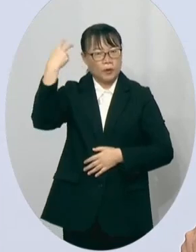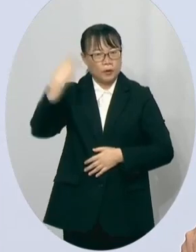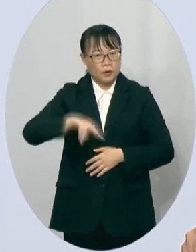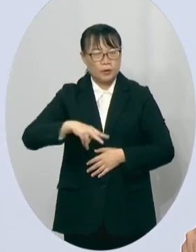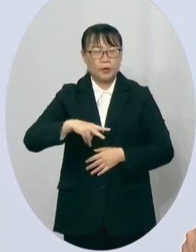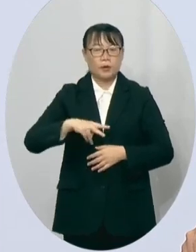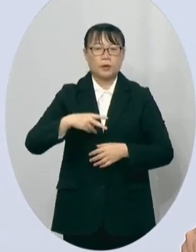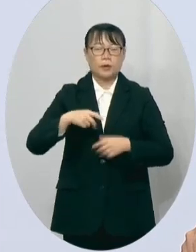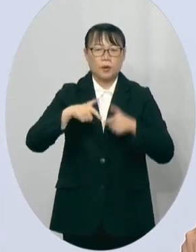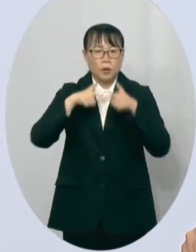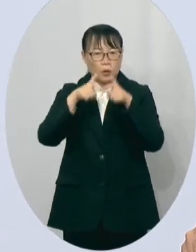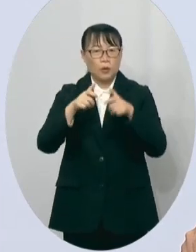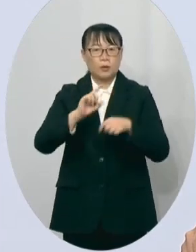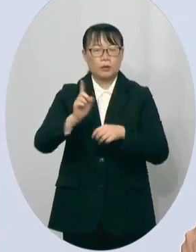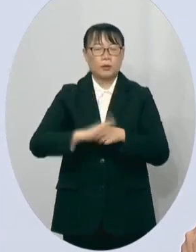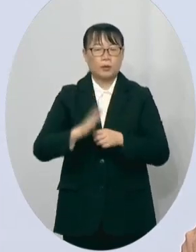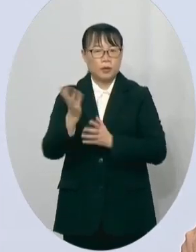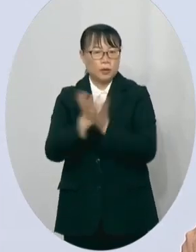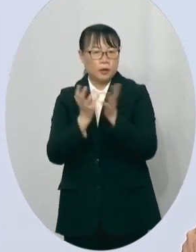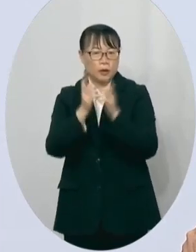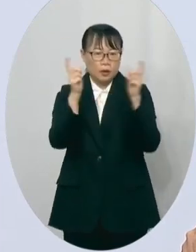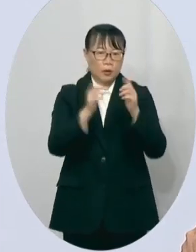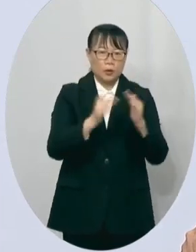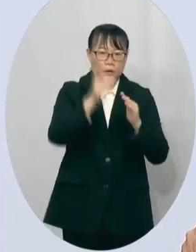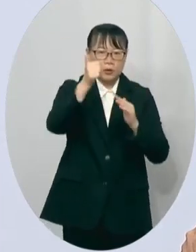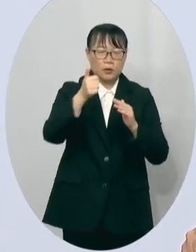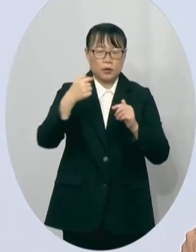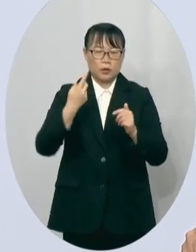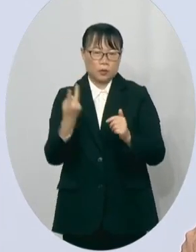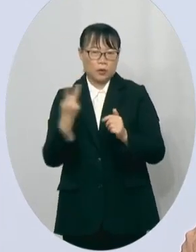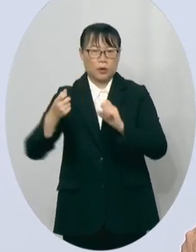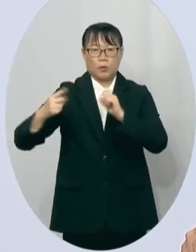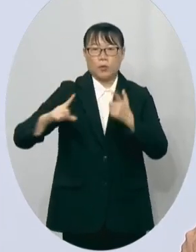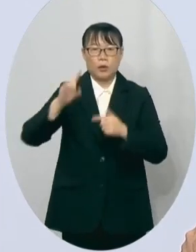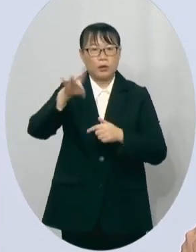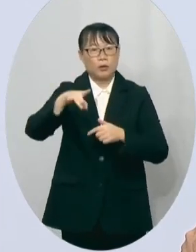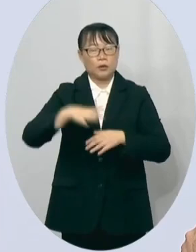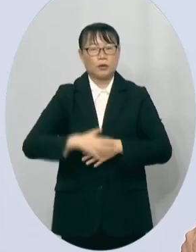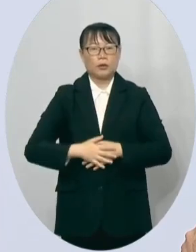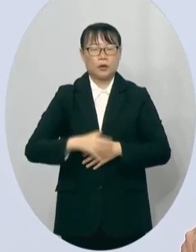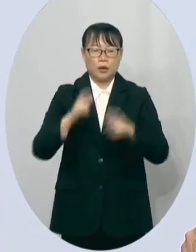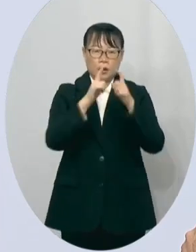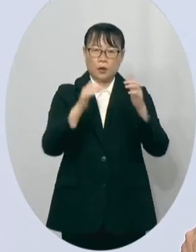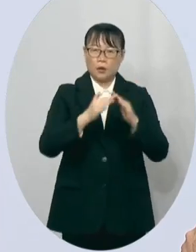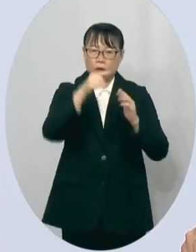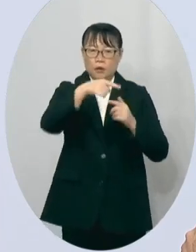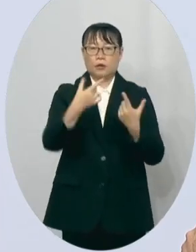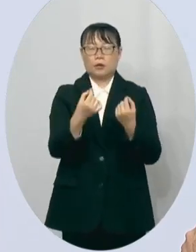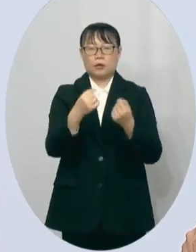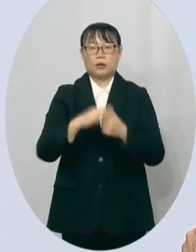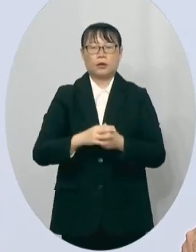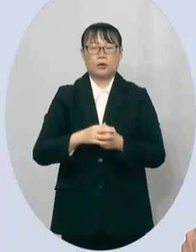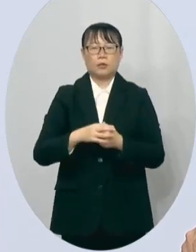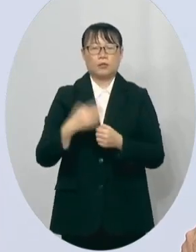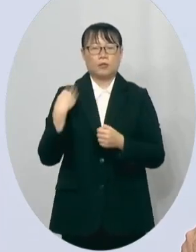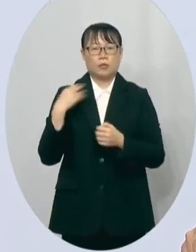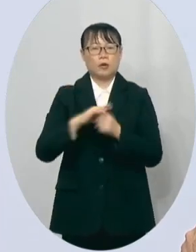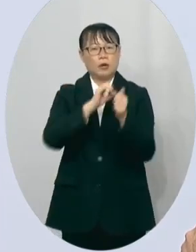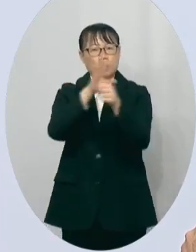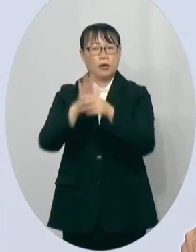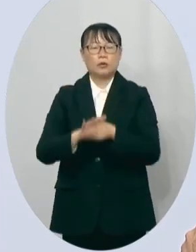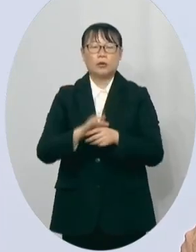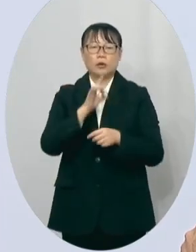回应刚刚我跟卢市长最大的不同在哪里卢市长还是一样他告诉大家中火很脏